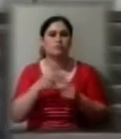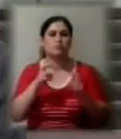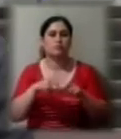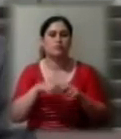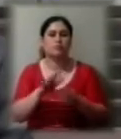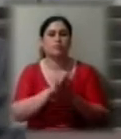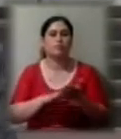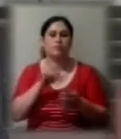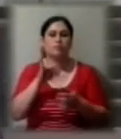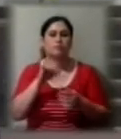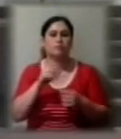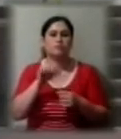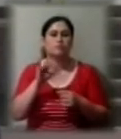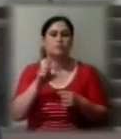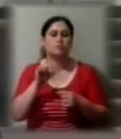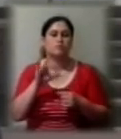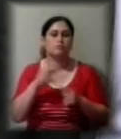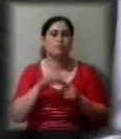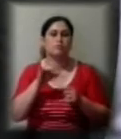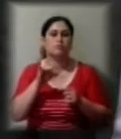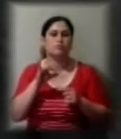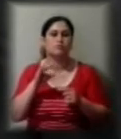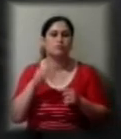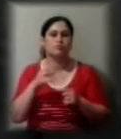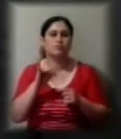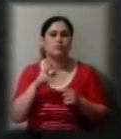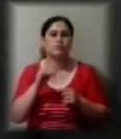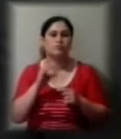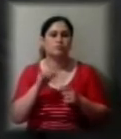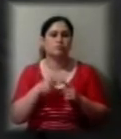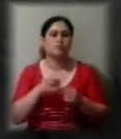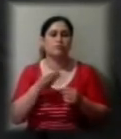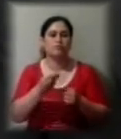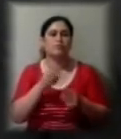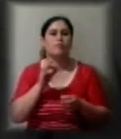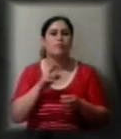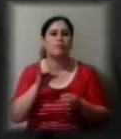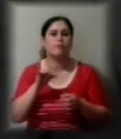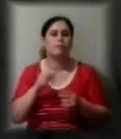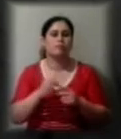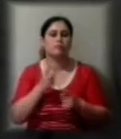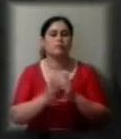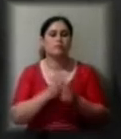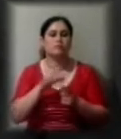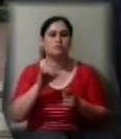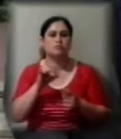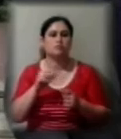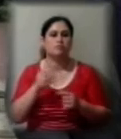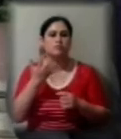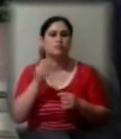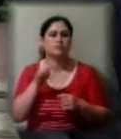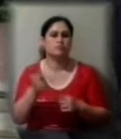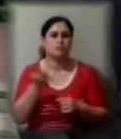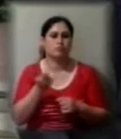запобіжного заходу підозрюваному Юрію Кашнікову та внесли поправку про можливість внесення застави у сумі 500 тисяч гривень. Я